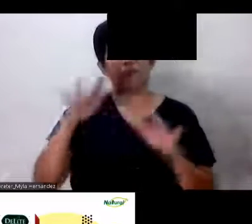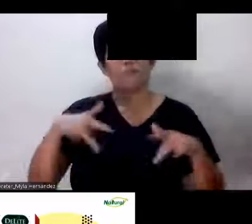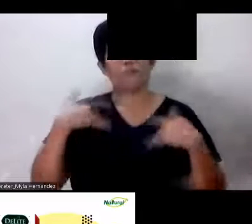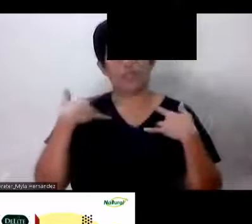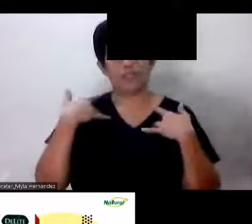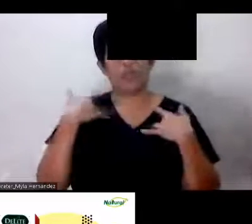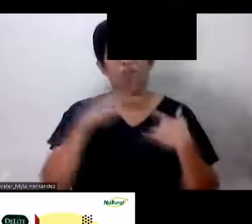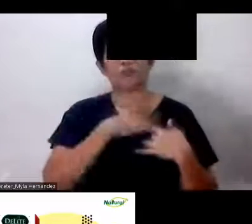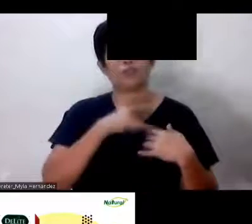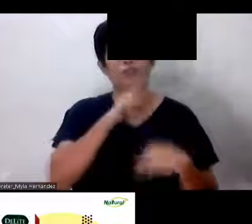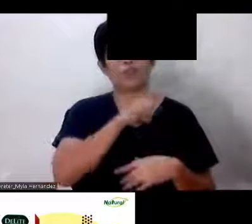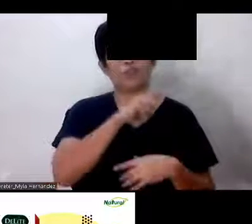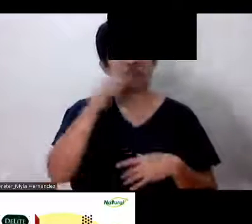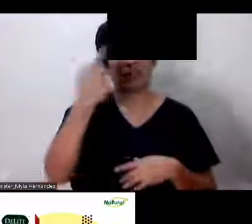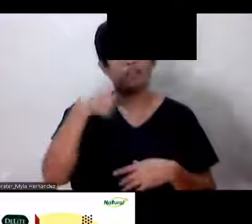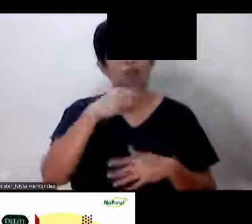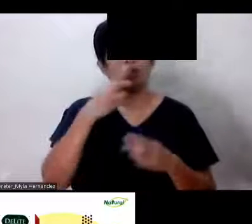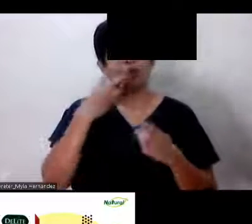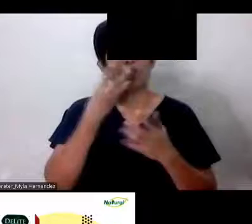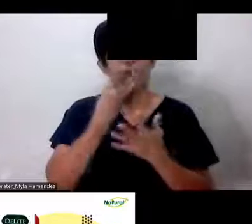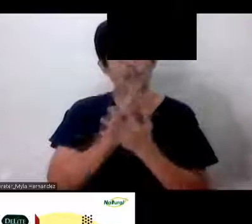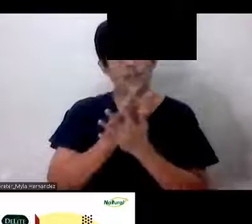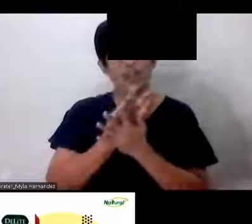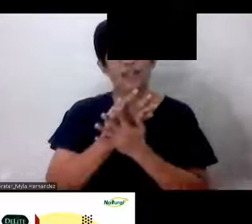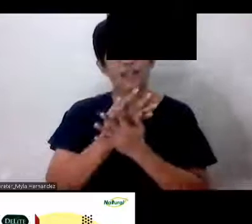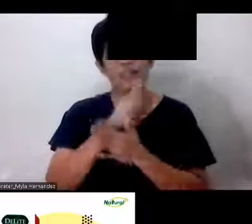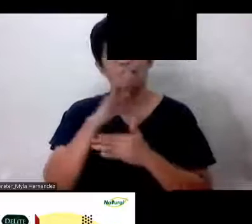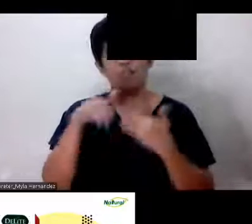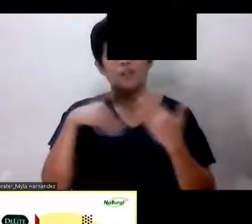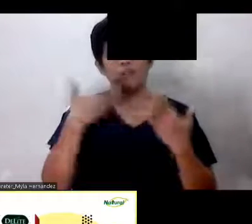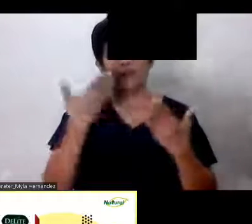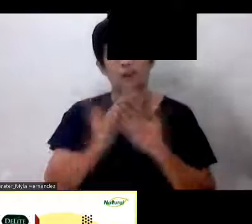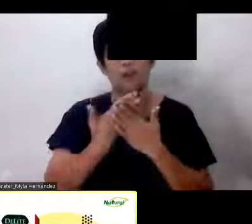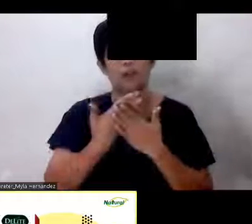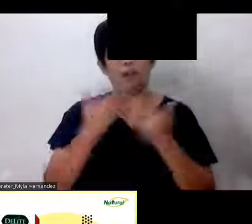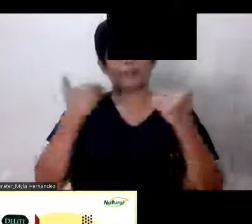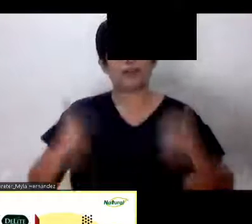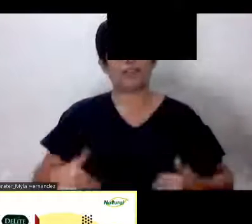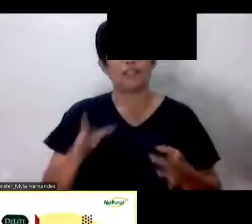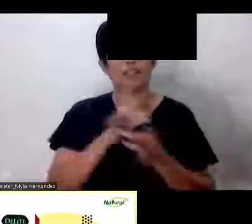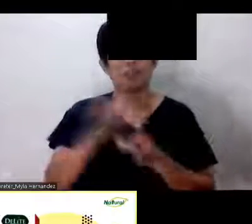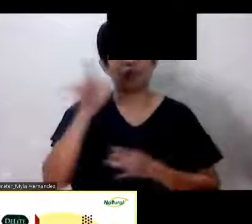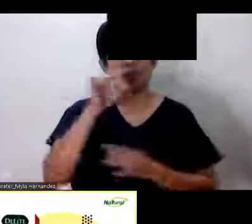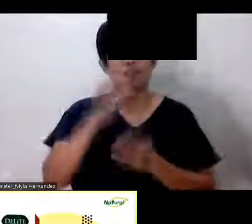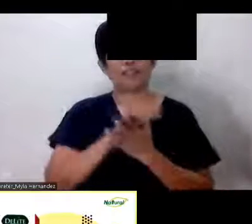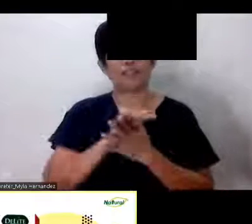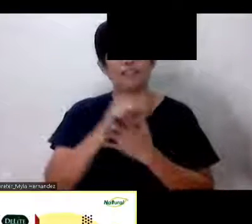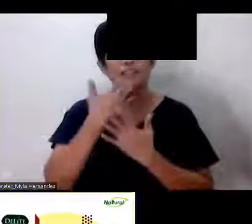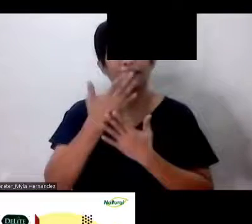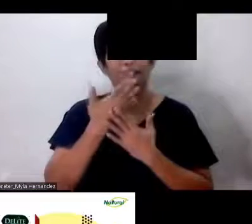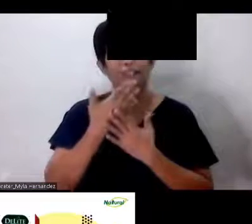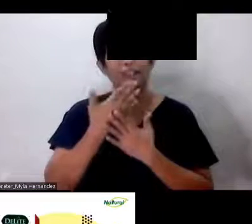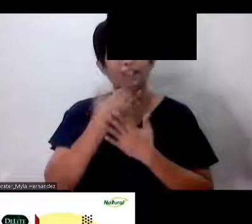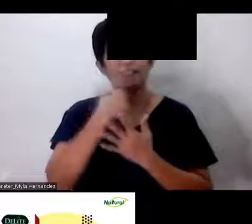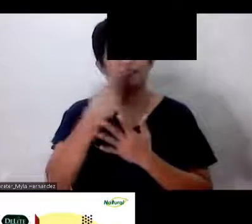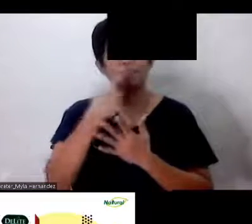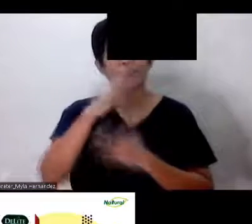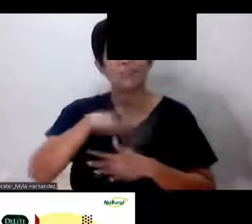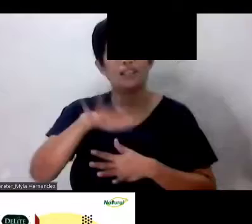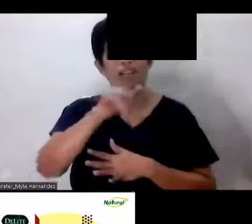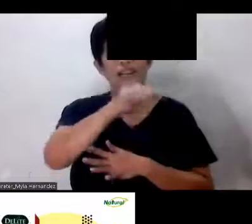Tayo po ay Wealth and Whole Body and Soul Kami po'y nagsasabi sa inyong lahat Ng